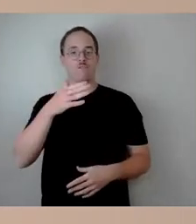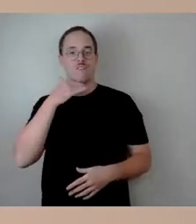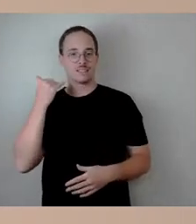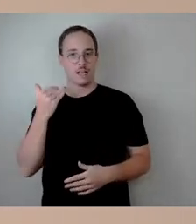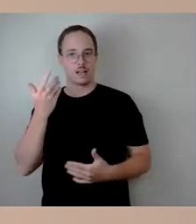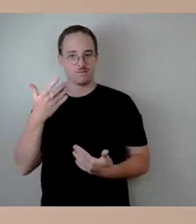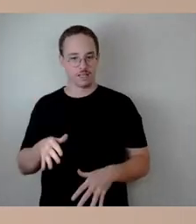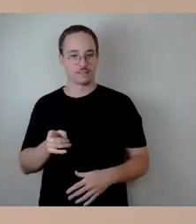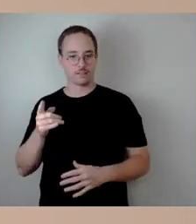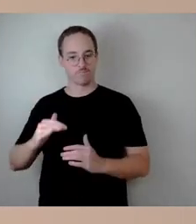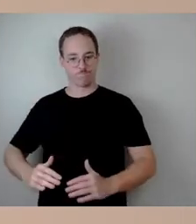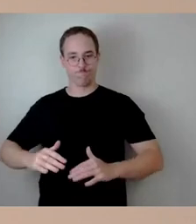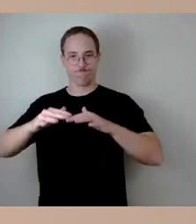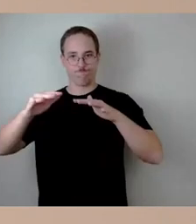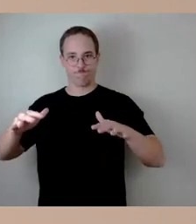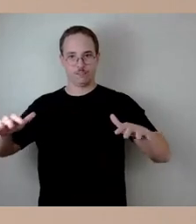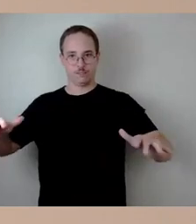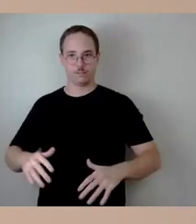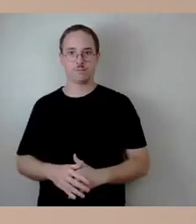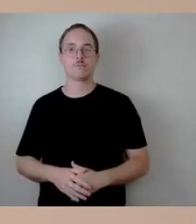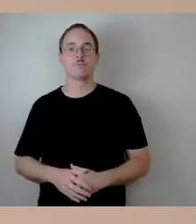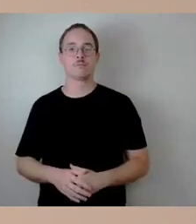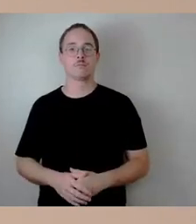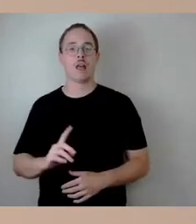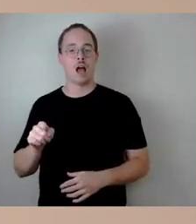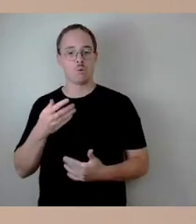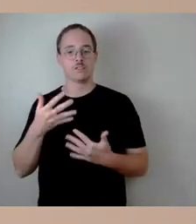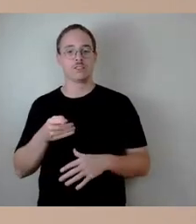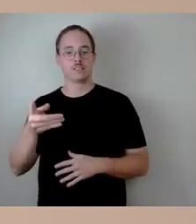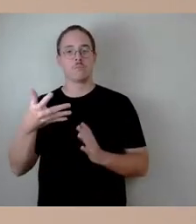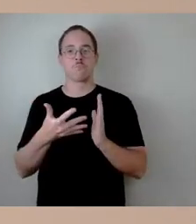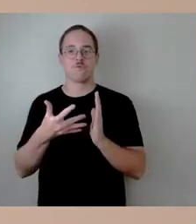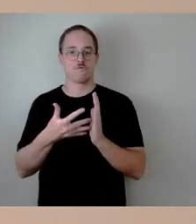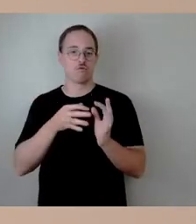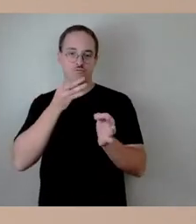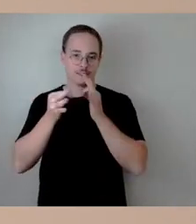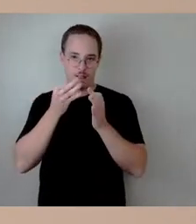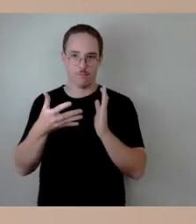zum Beispiel weiter eine solche Prüfung. Wir haben